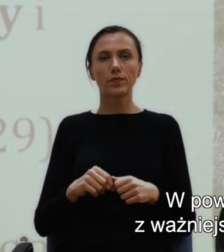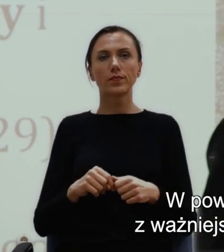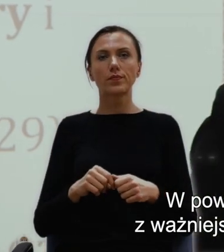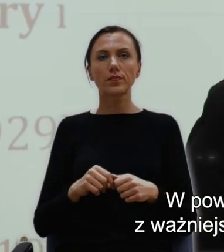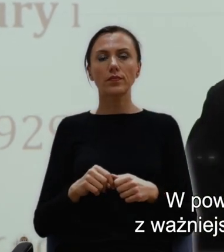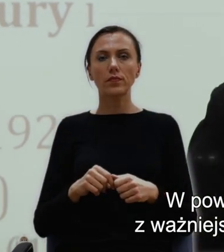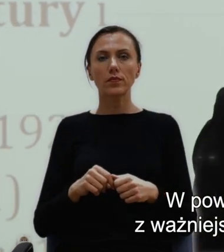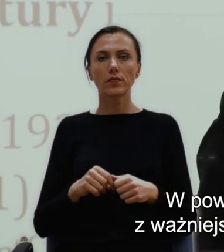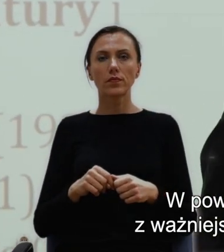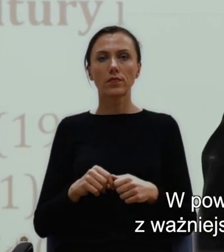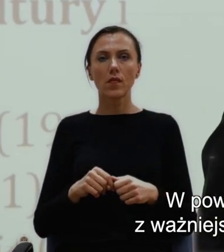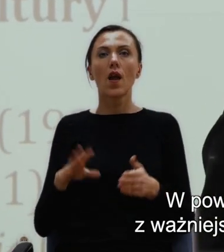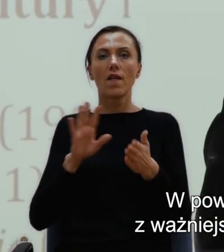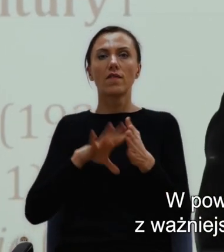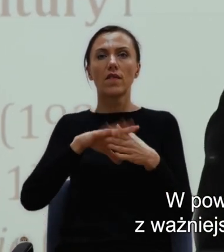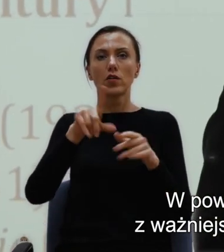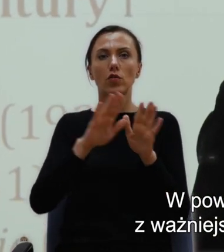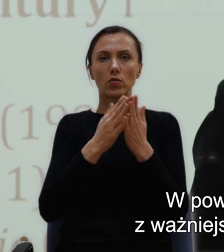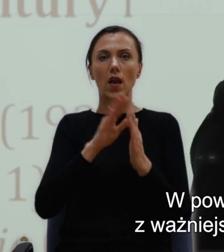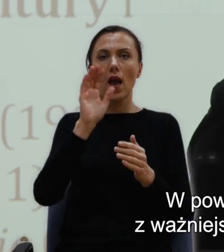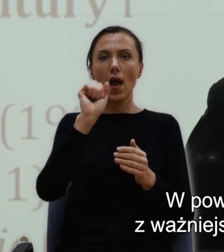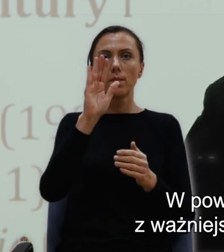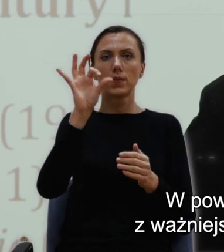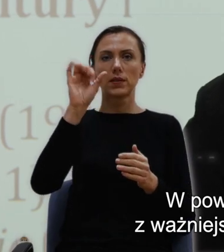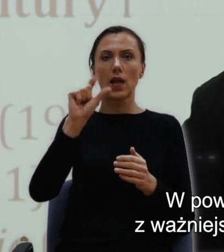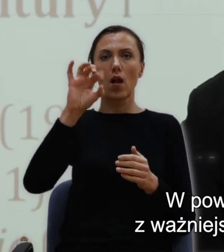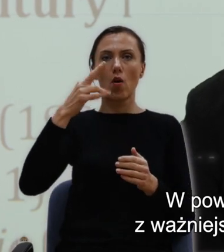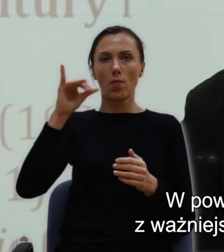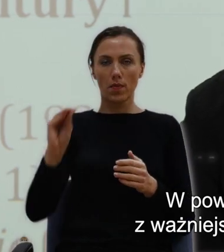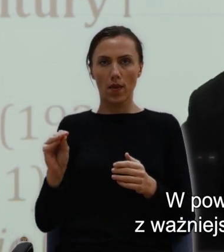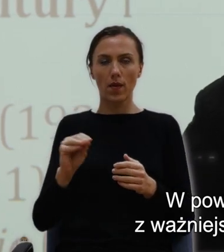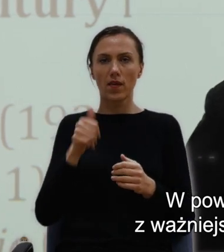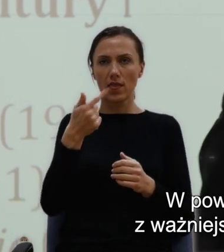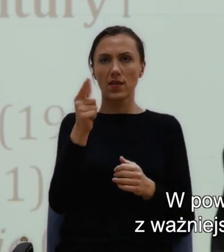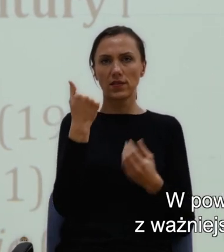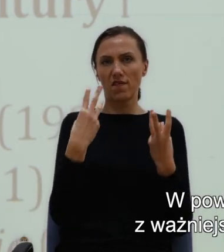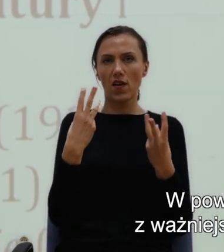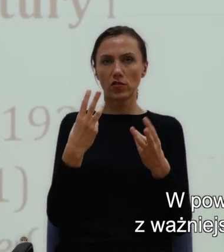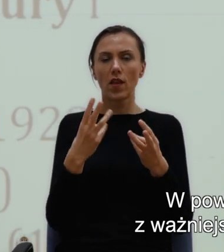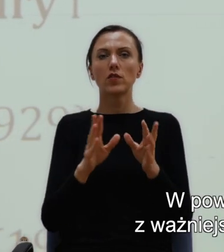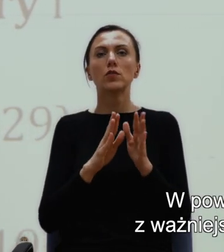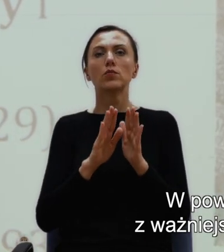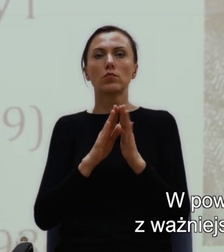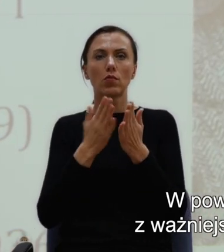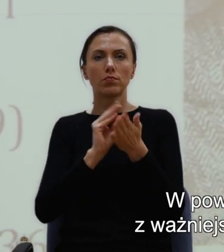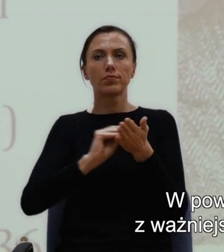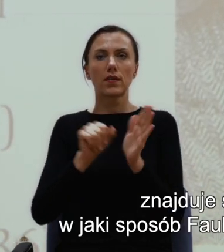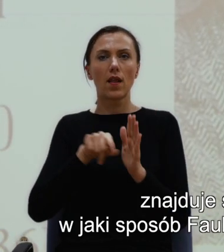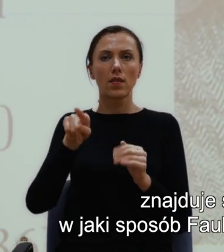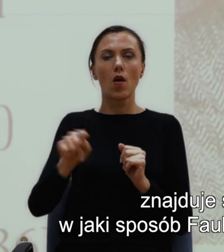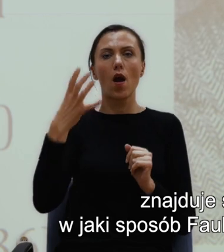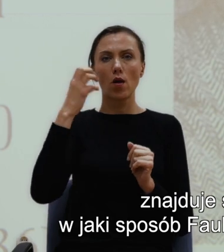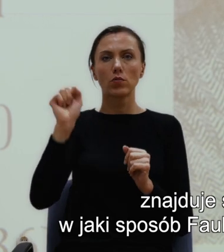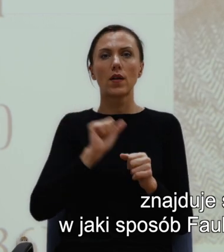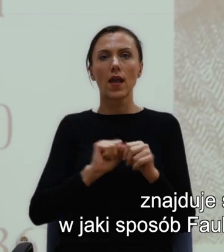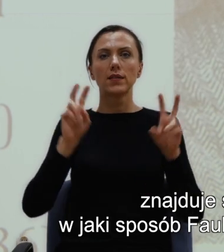W powieści Absalomie Absalomie, jednej z ważniejszych powieści dla Williama Faulknera, znajduje